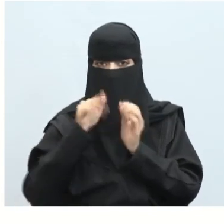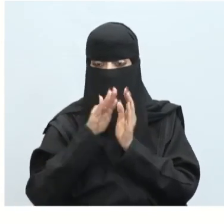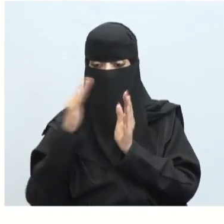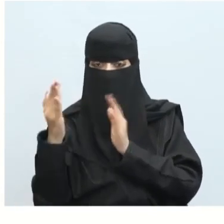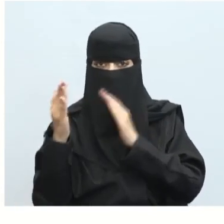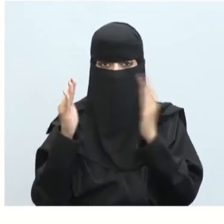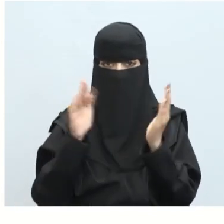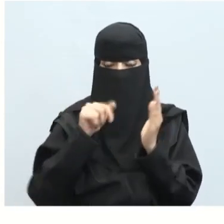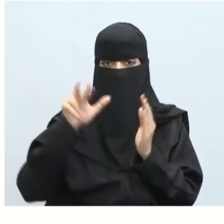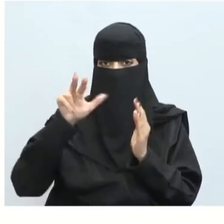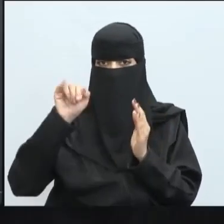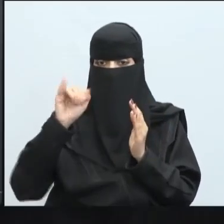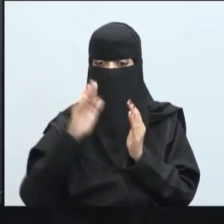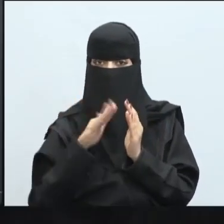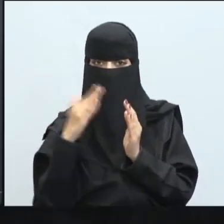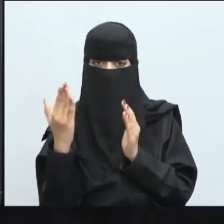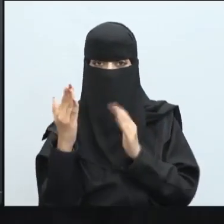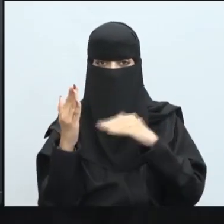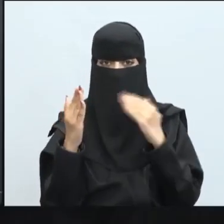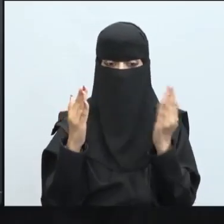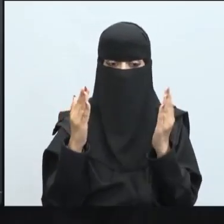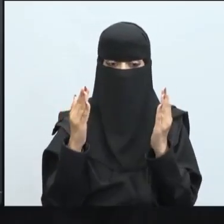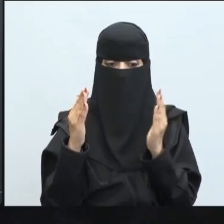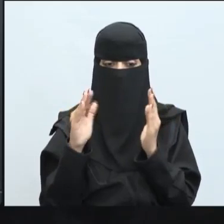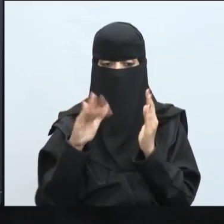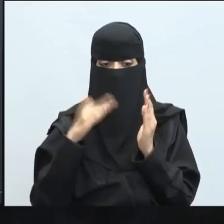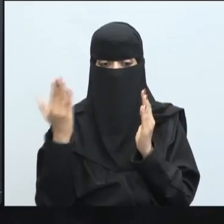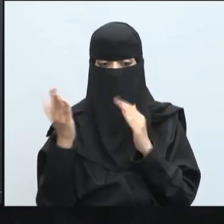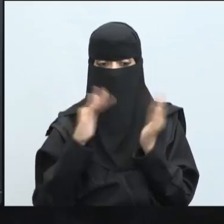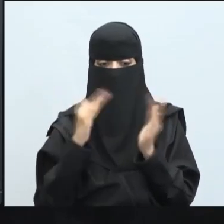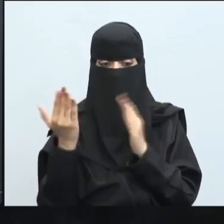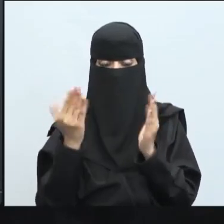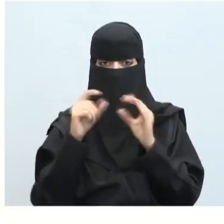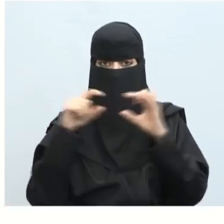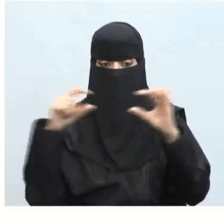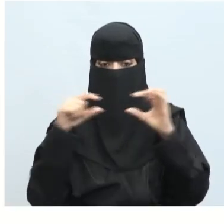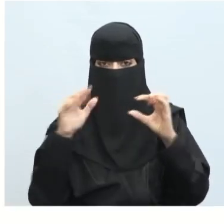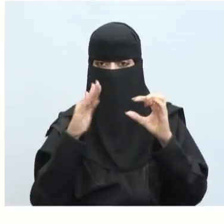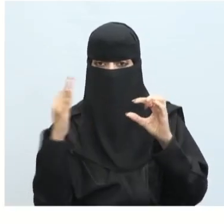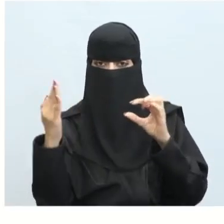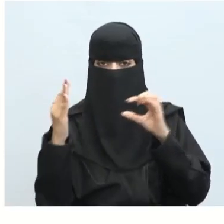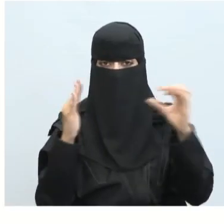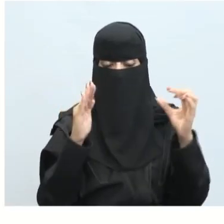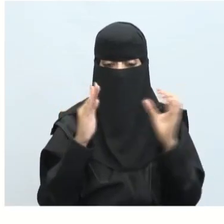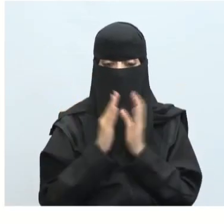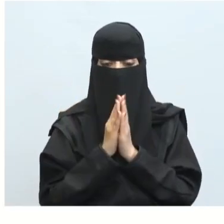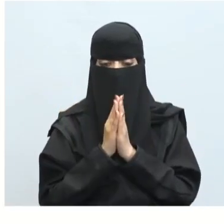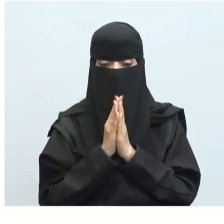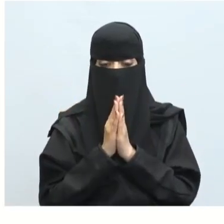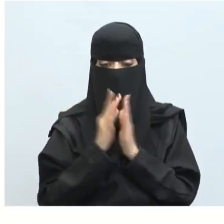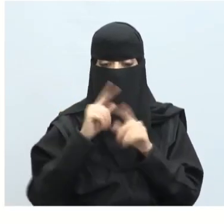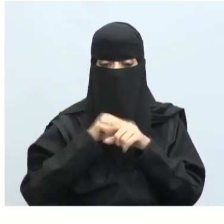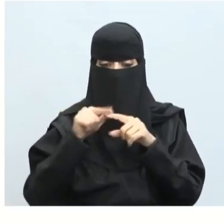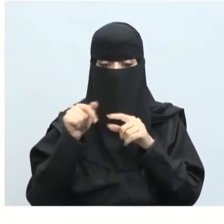Horizontal اللي هي الLine محادات الLine Mint محادات الLine Horizontal محادات أفقية إلى